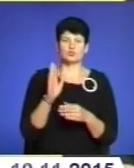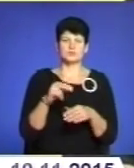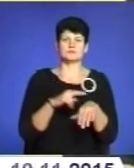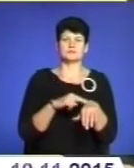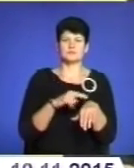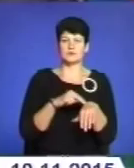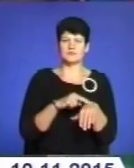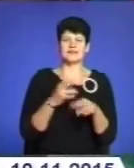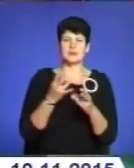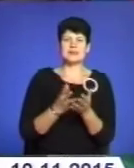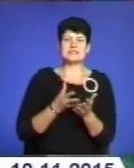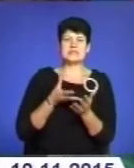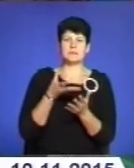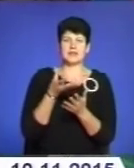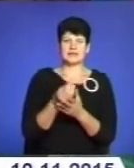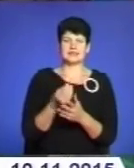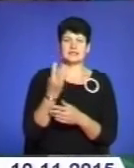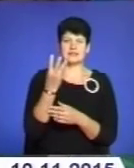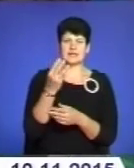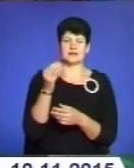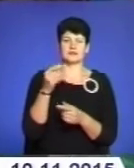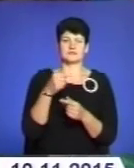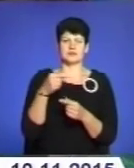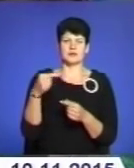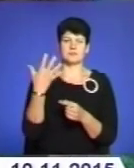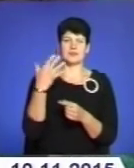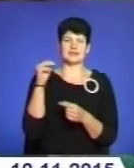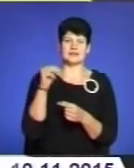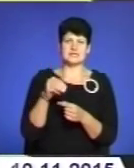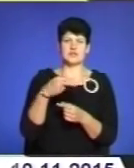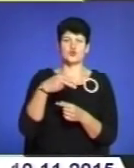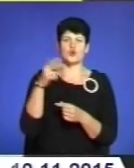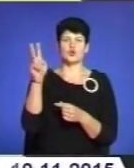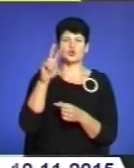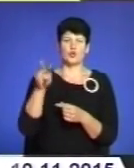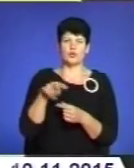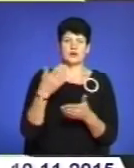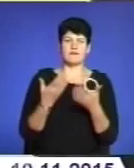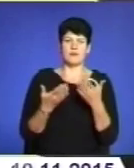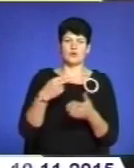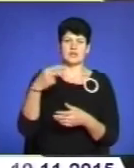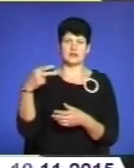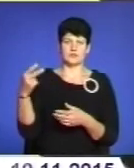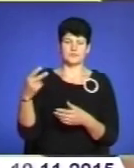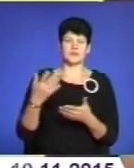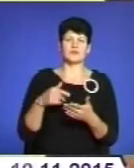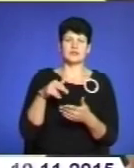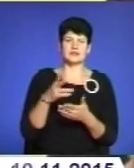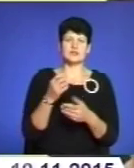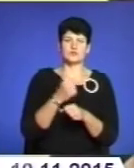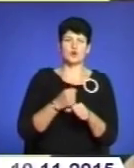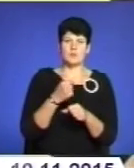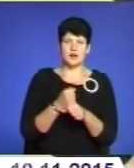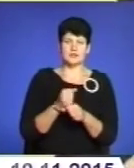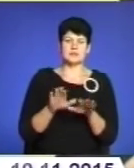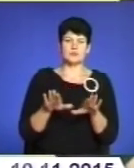поліцейським, треба заплатити від 3 до 5 тисяч доларів або євро. Заплатити людина за посаду, знайдеться для того, щоб ті гроші відробляти, а